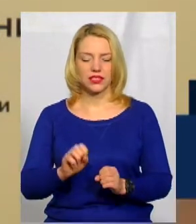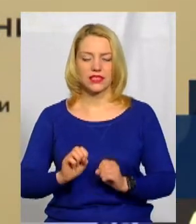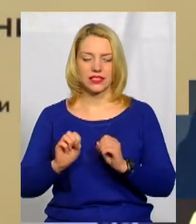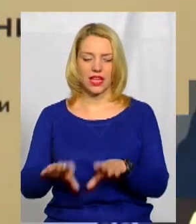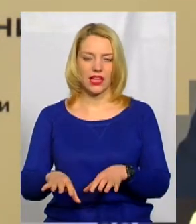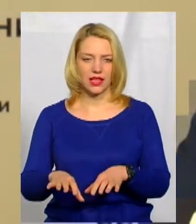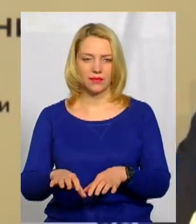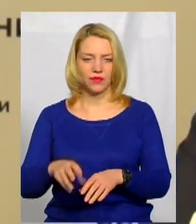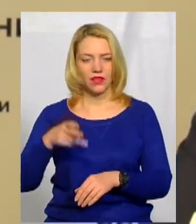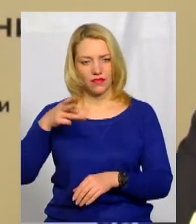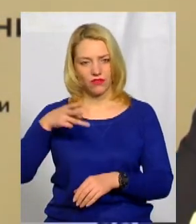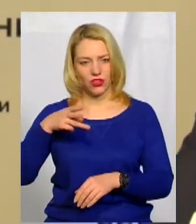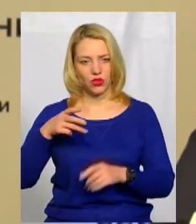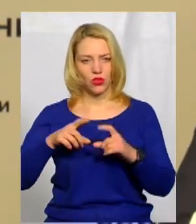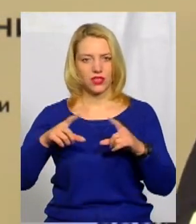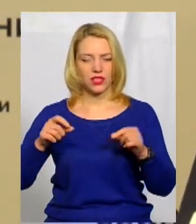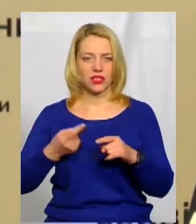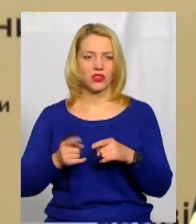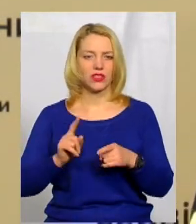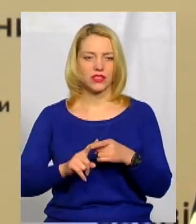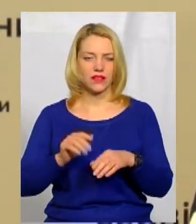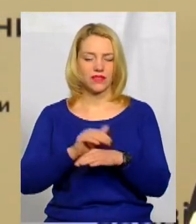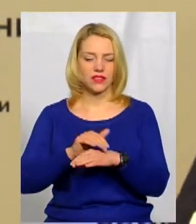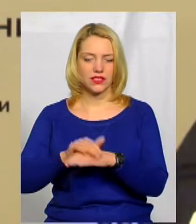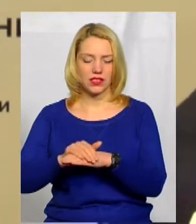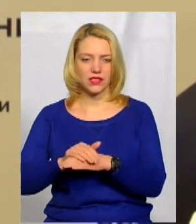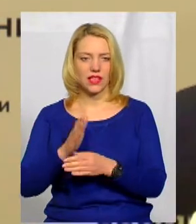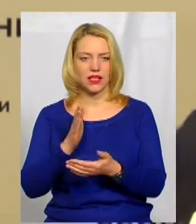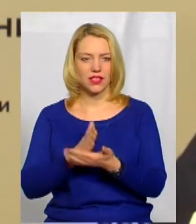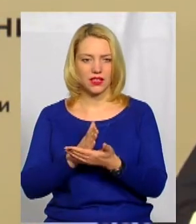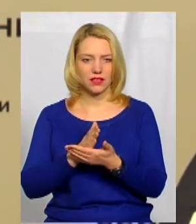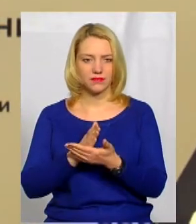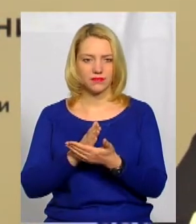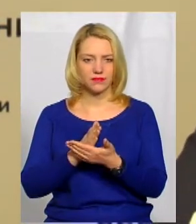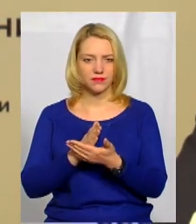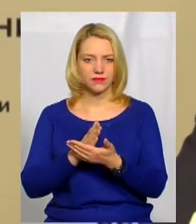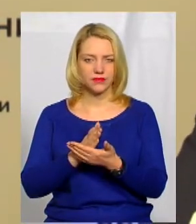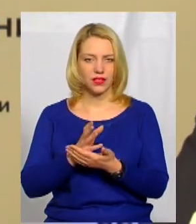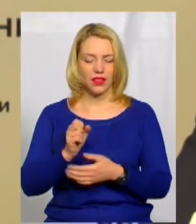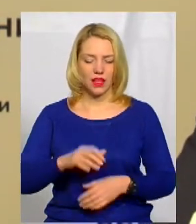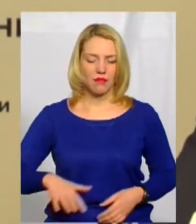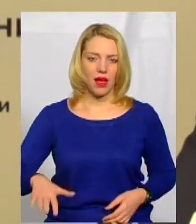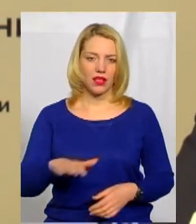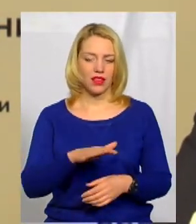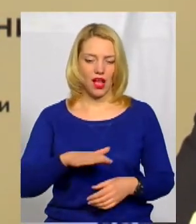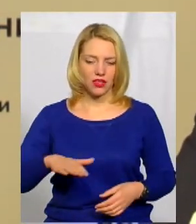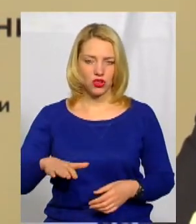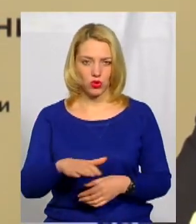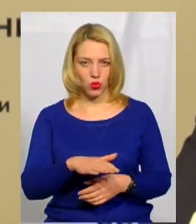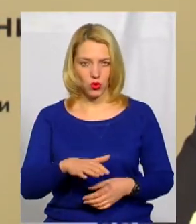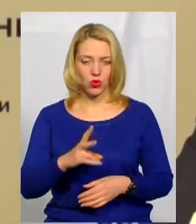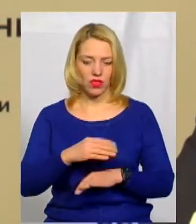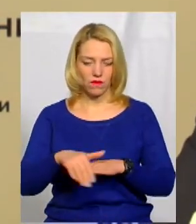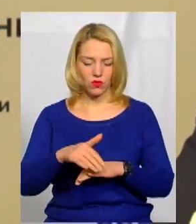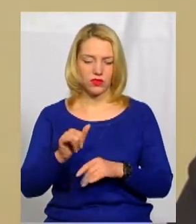відеоріестратор. Ця фіксація йде як на майданчику, так і по маршрутах, які